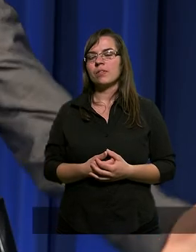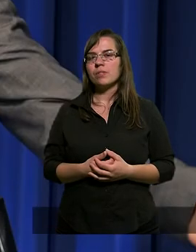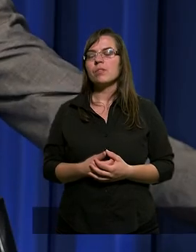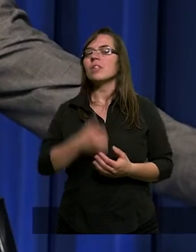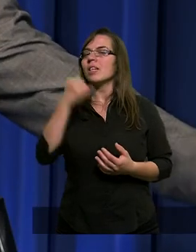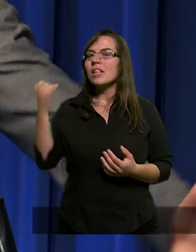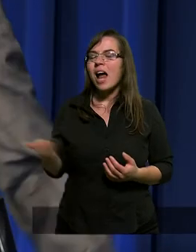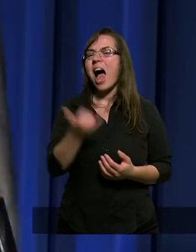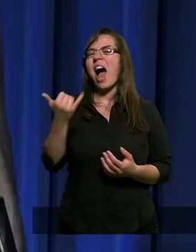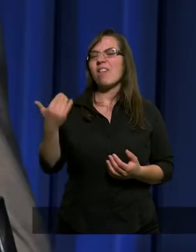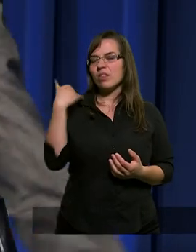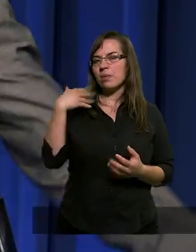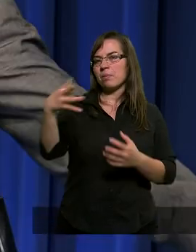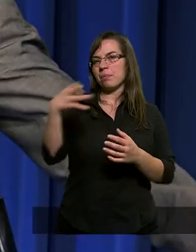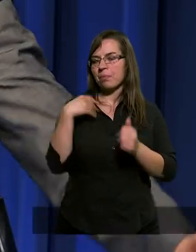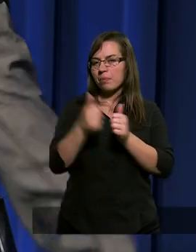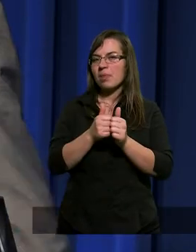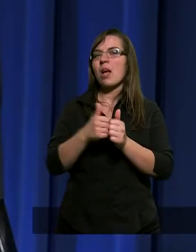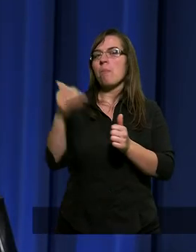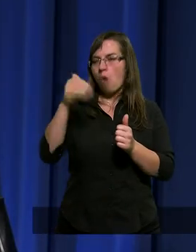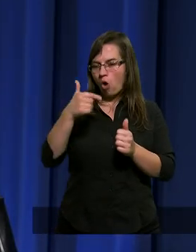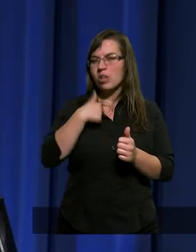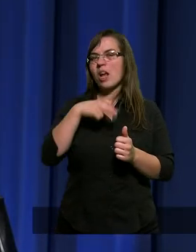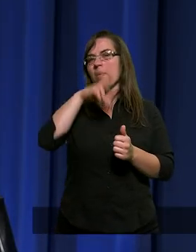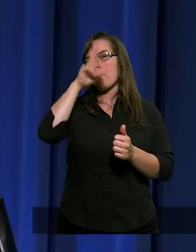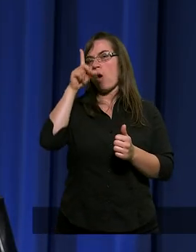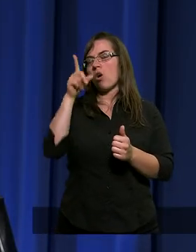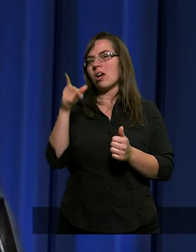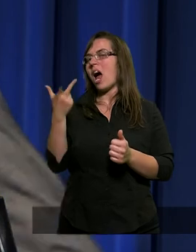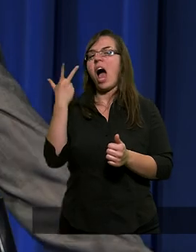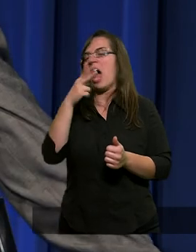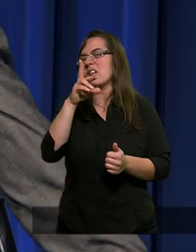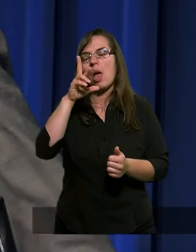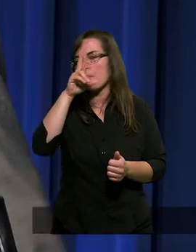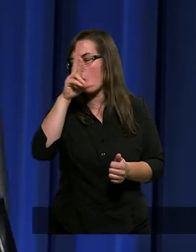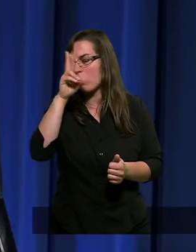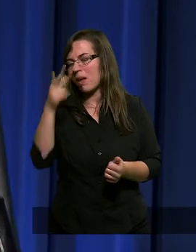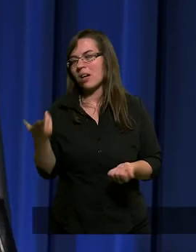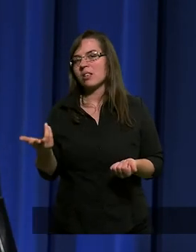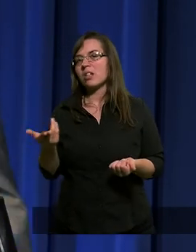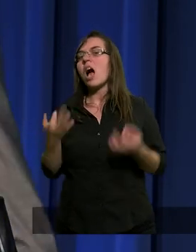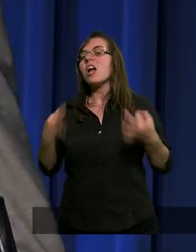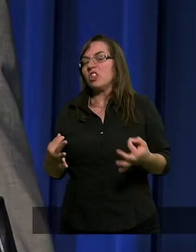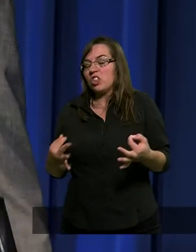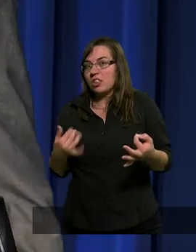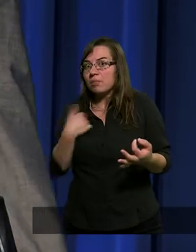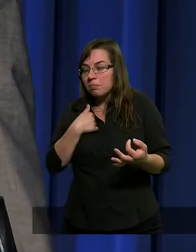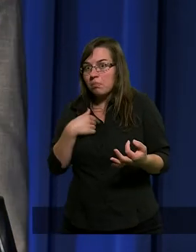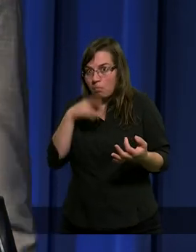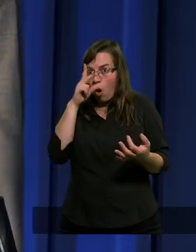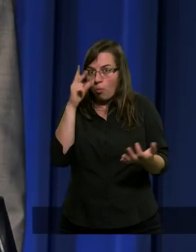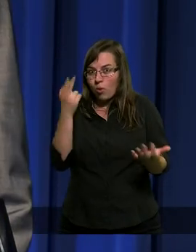Ja zawsze byłem, mogliście mnie pojmać, ale nie pojmaliście. A dzisiaj